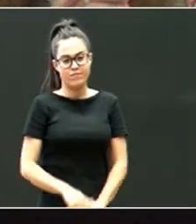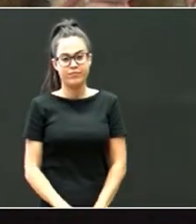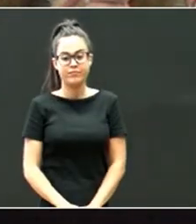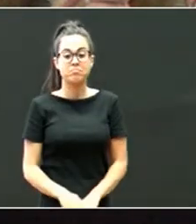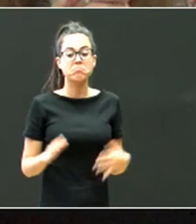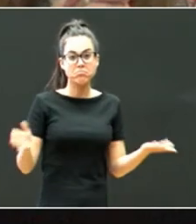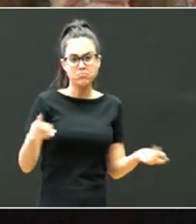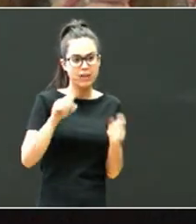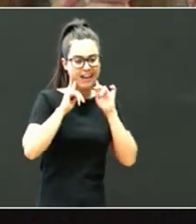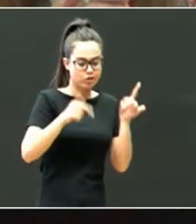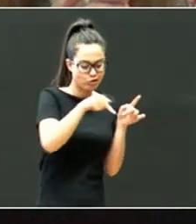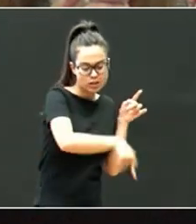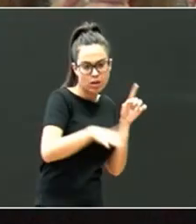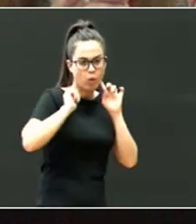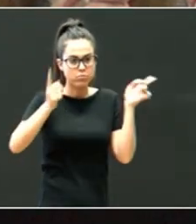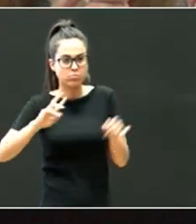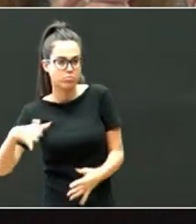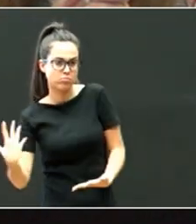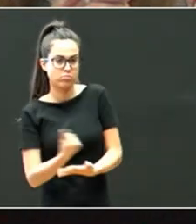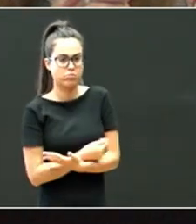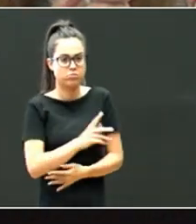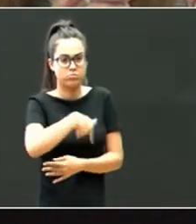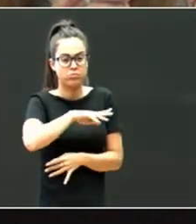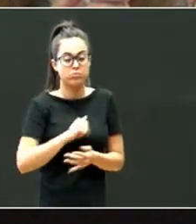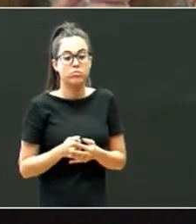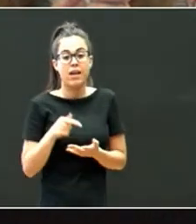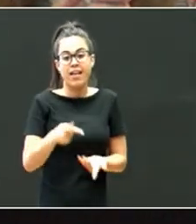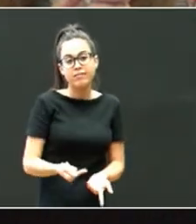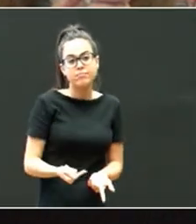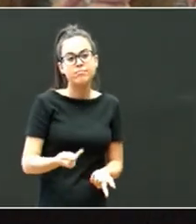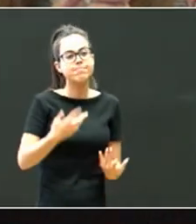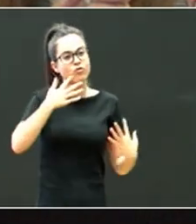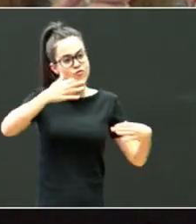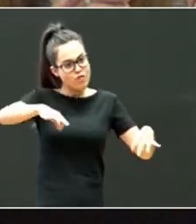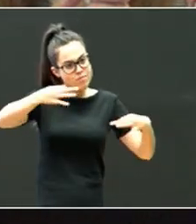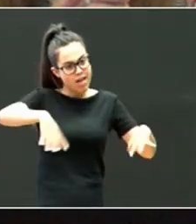kasu honetan, eta kasu guztietan. Eta horripintzen da, zintzotasunez,